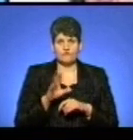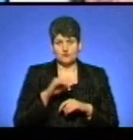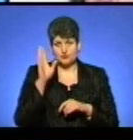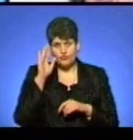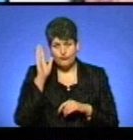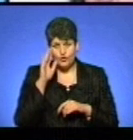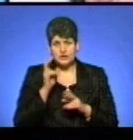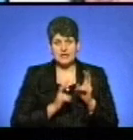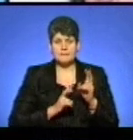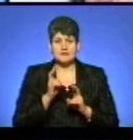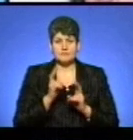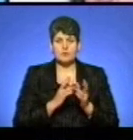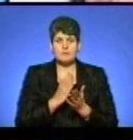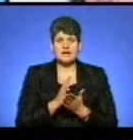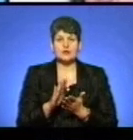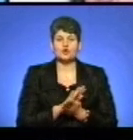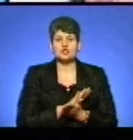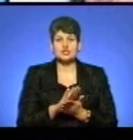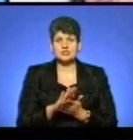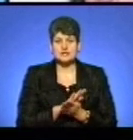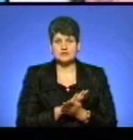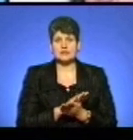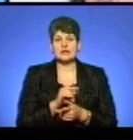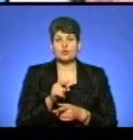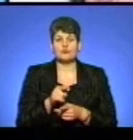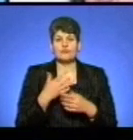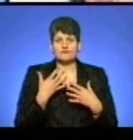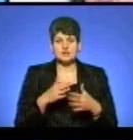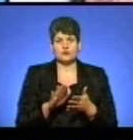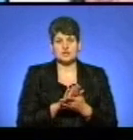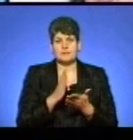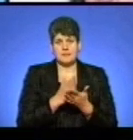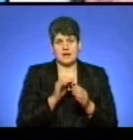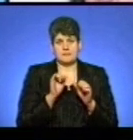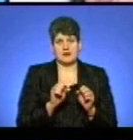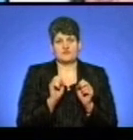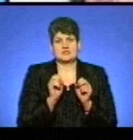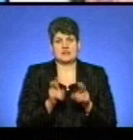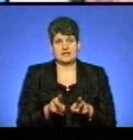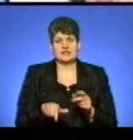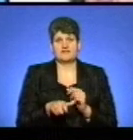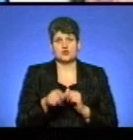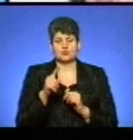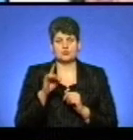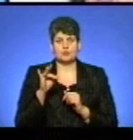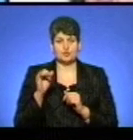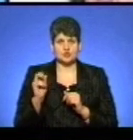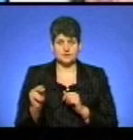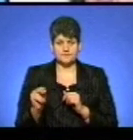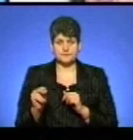яку би це підприємство мало очистити, і яку це підприємство вже очищено, має право скидати вже у річку Збруч. Зараз